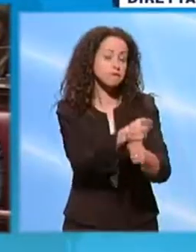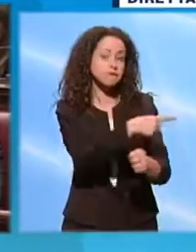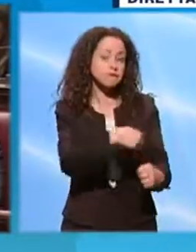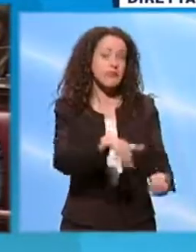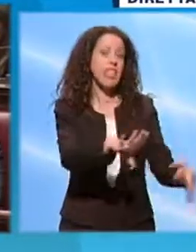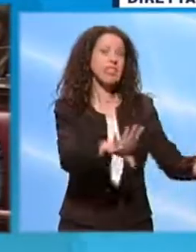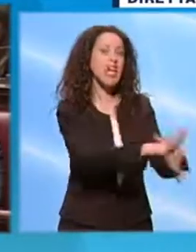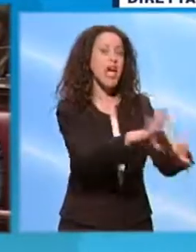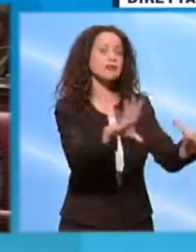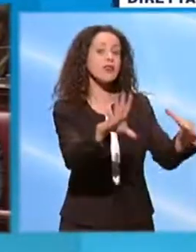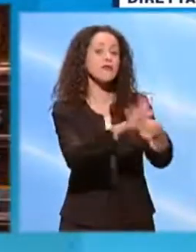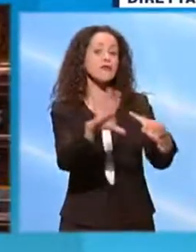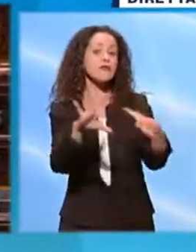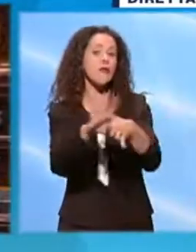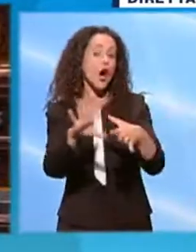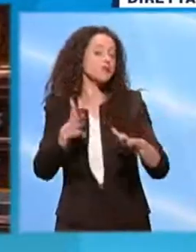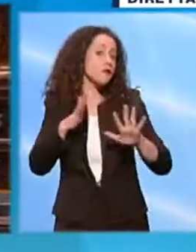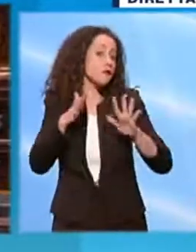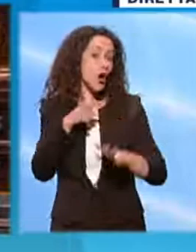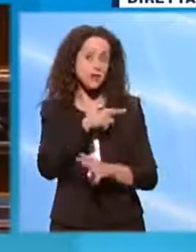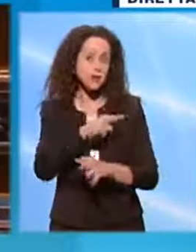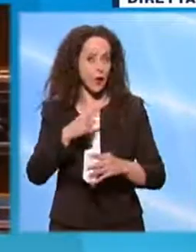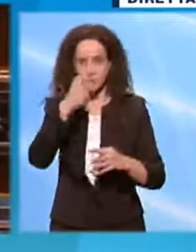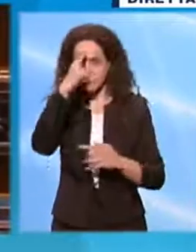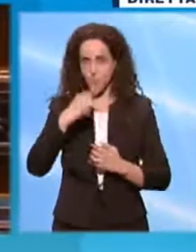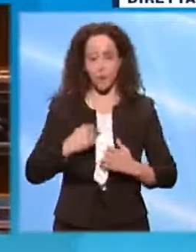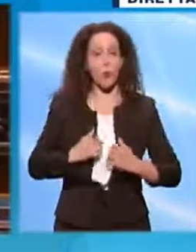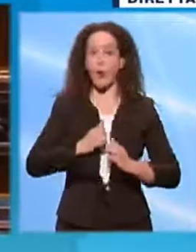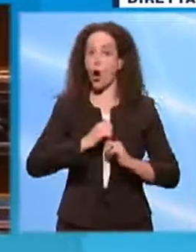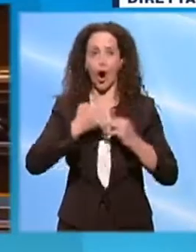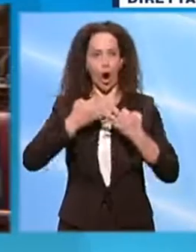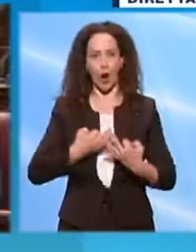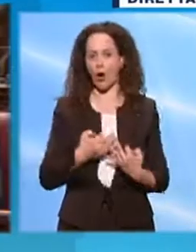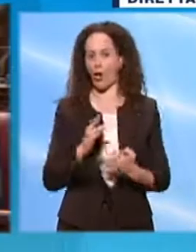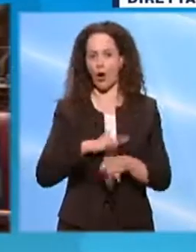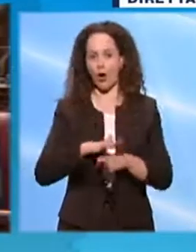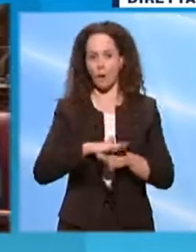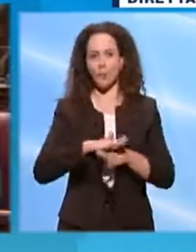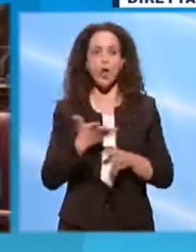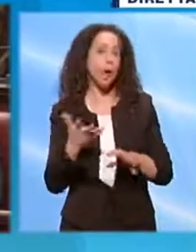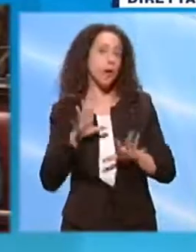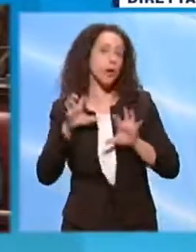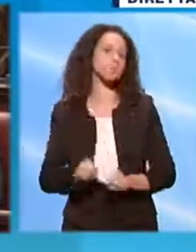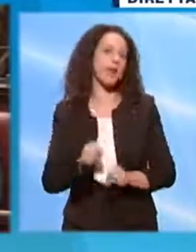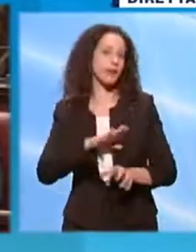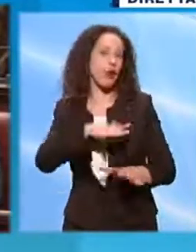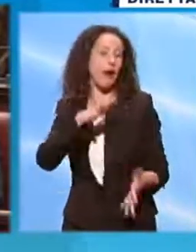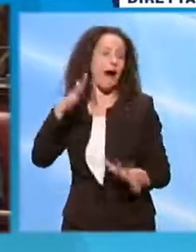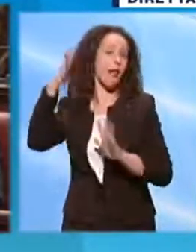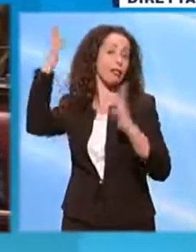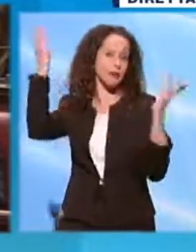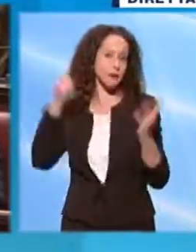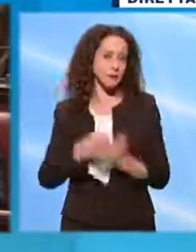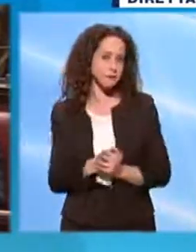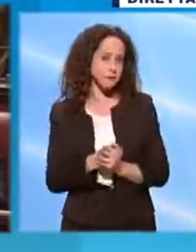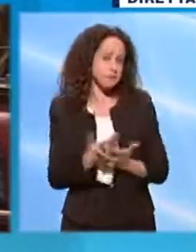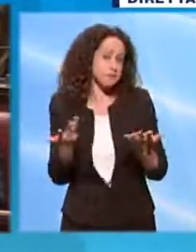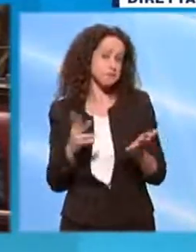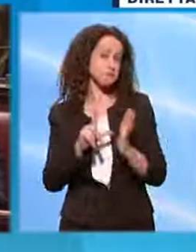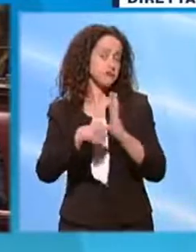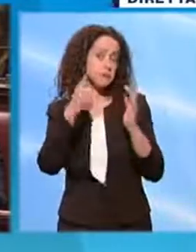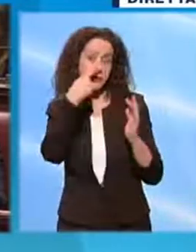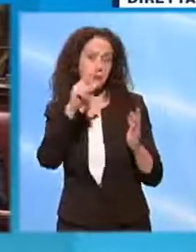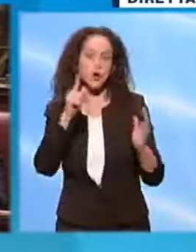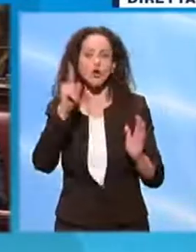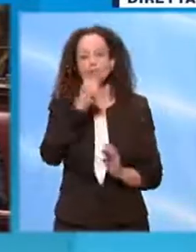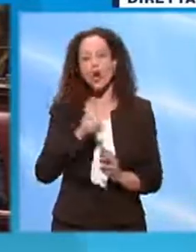queste task force, probabilmente perché non vi ritenete all'altezza del compito o forse perché siete in altre faccende affaccendati. Ti può stare per